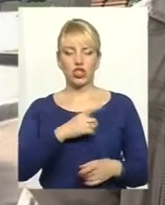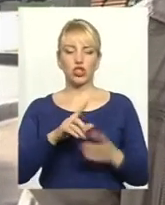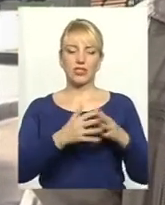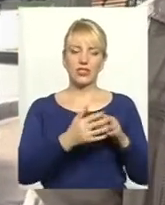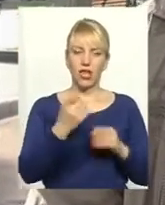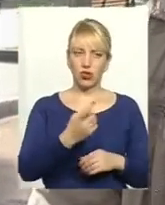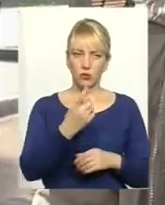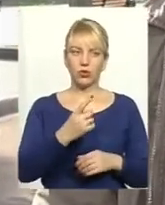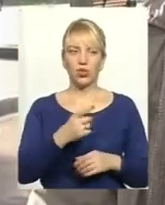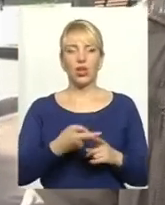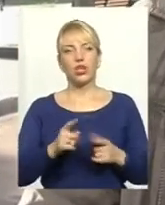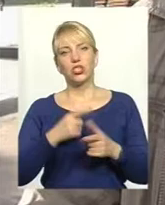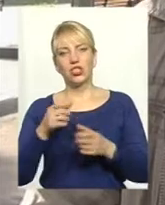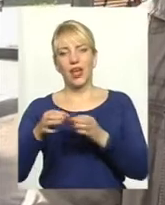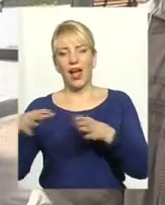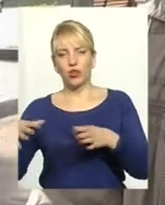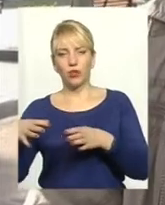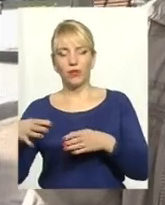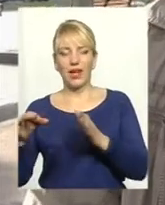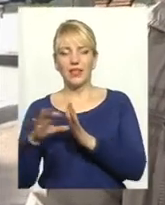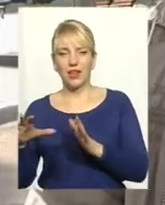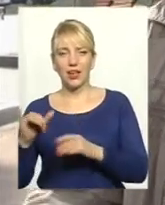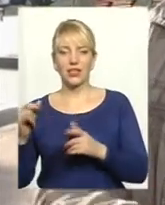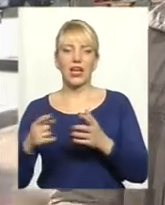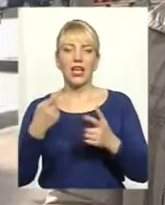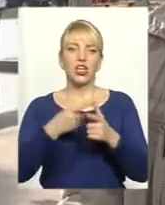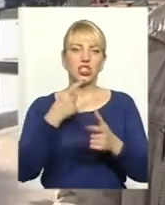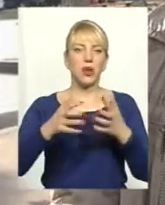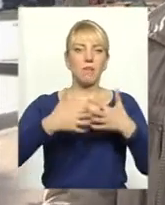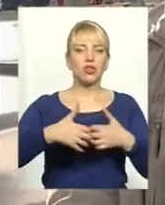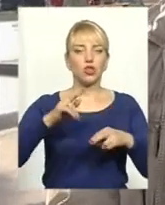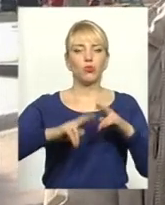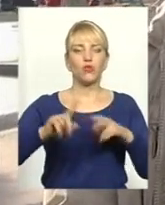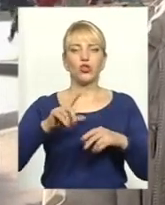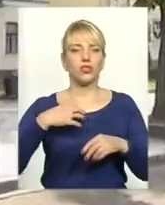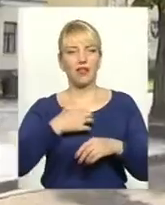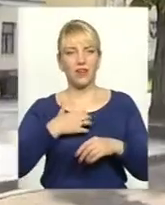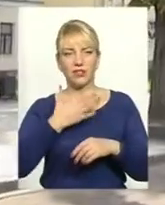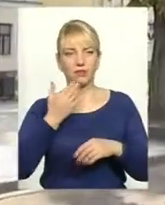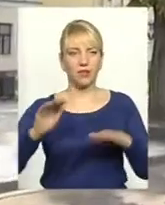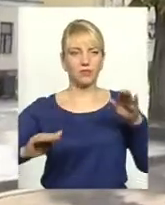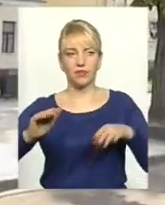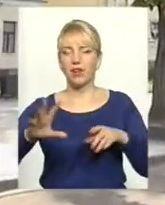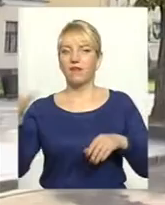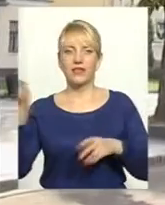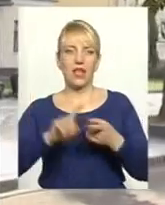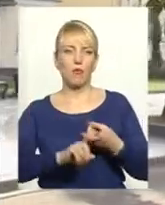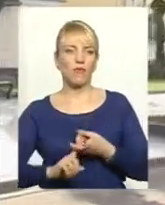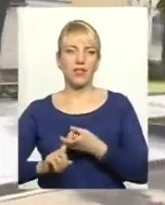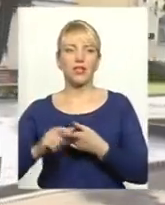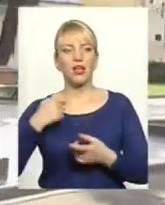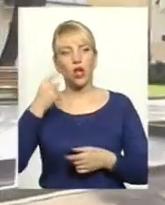господарство, скажіте, чи атомна енергетика, чи машинобудування, хтось з них важливіше. Воно все пов'язане. Ну, я так думаю, на землі.